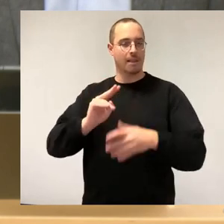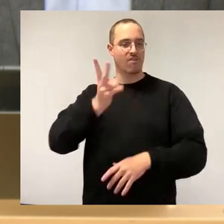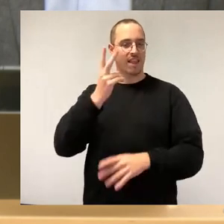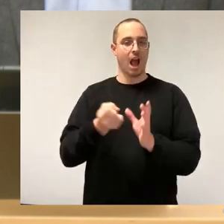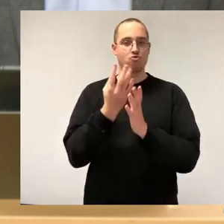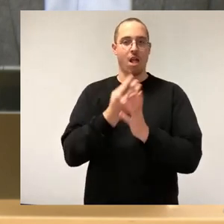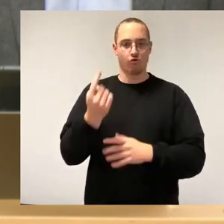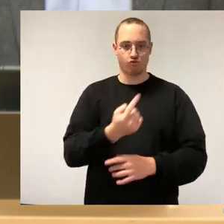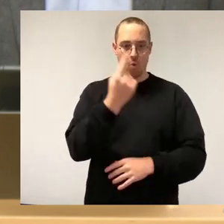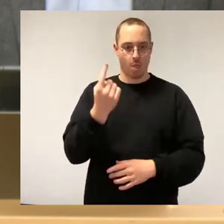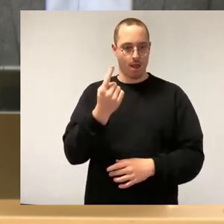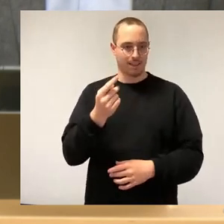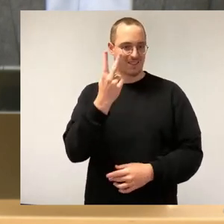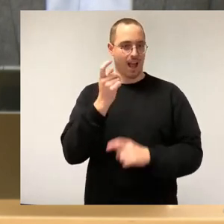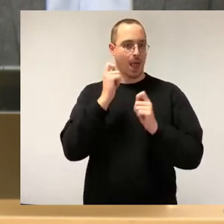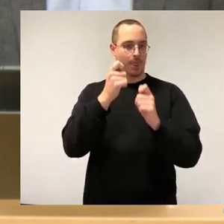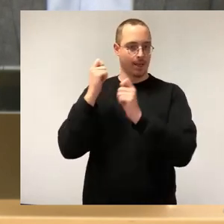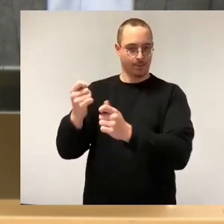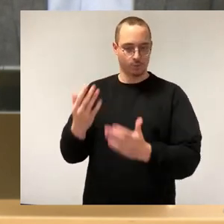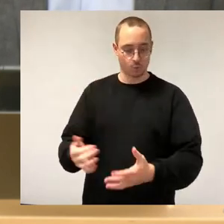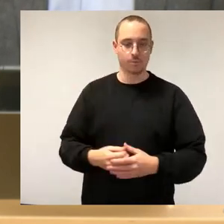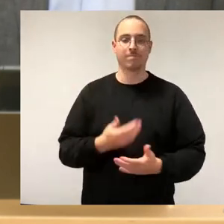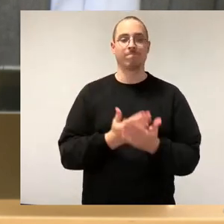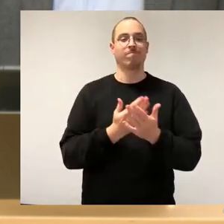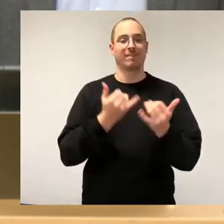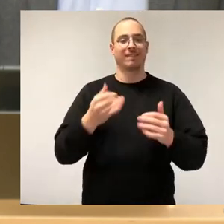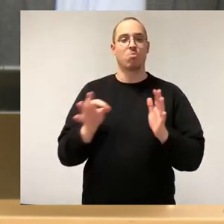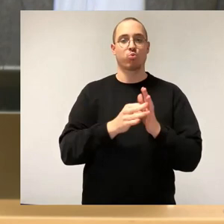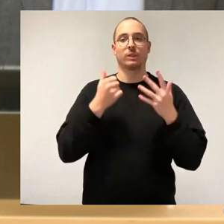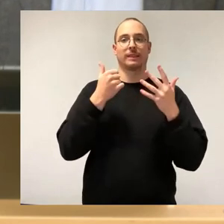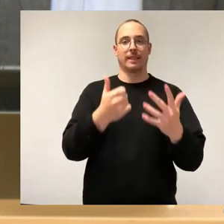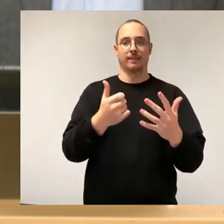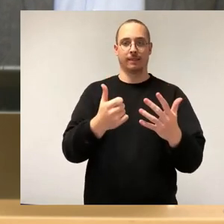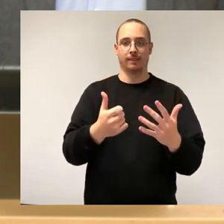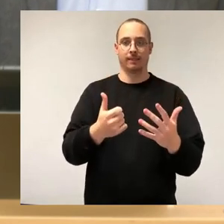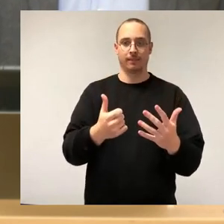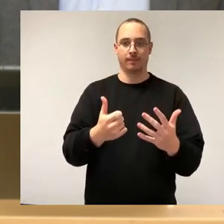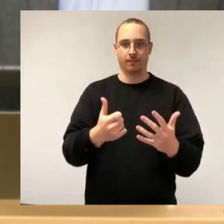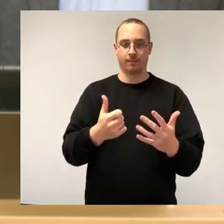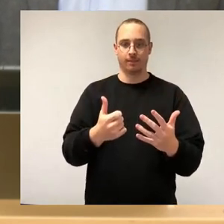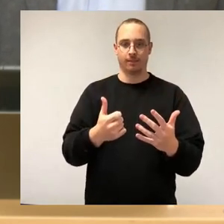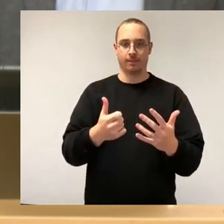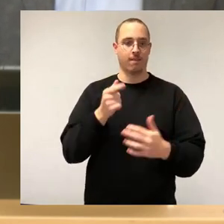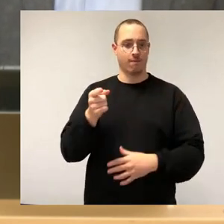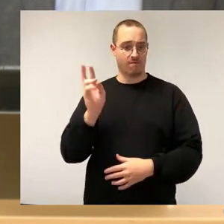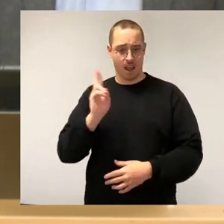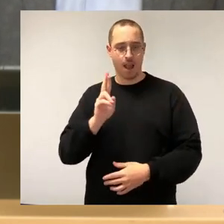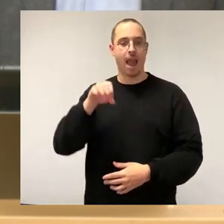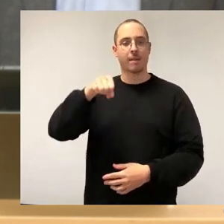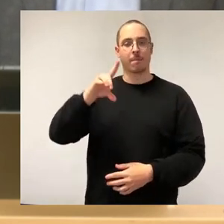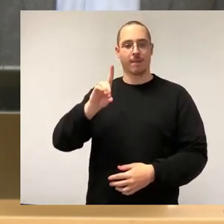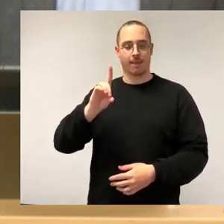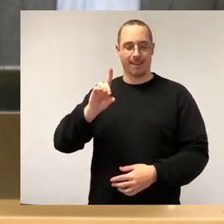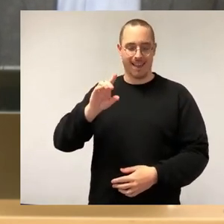Ich darf zunächst den Tagesordnungspunkt 6 aufrufen. Hier ist Einreicher, die SPD-Fraktion und